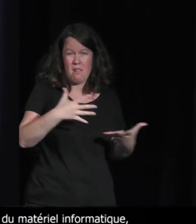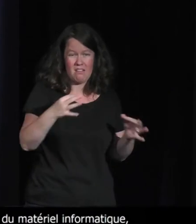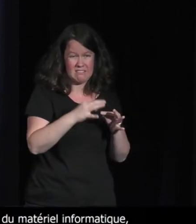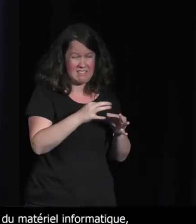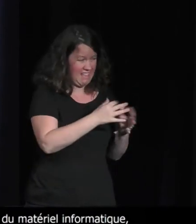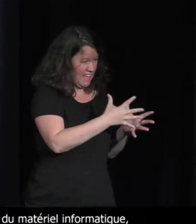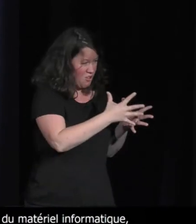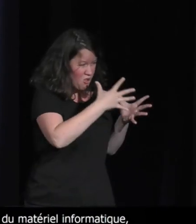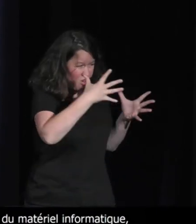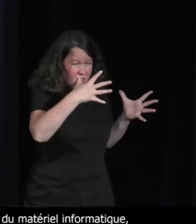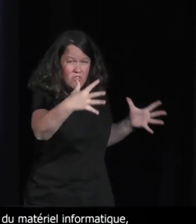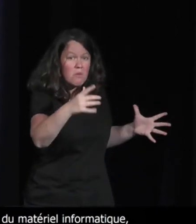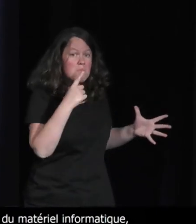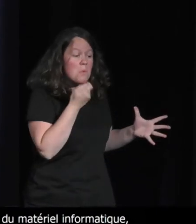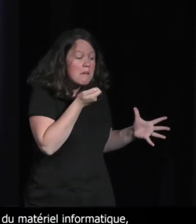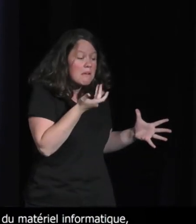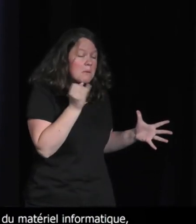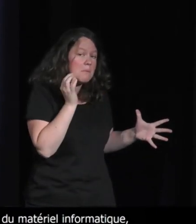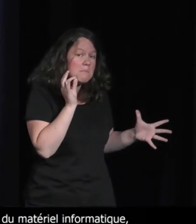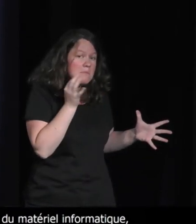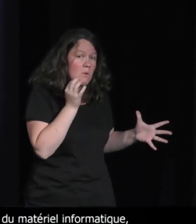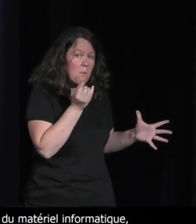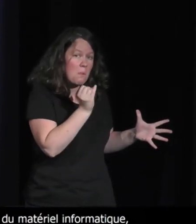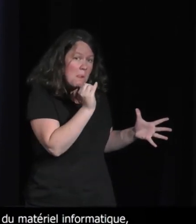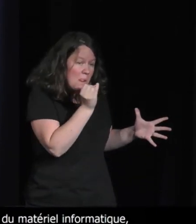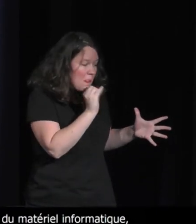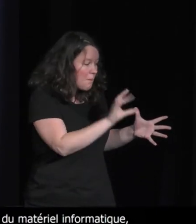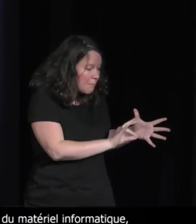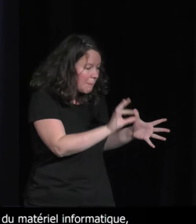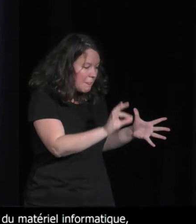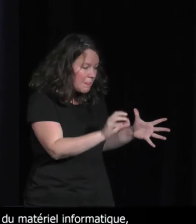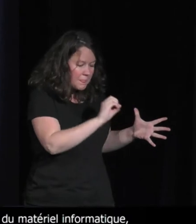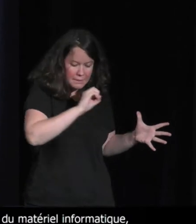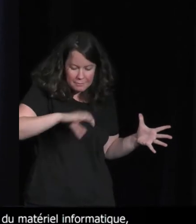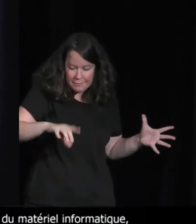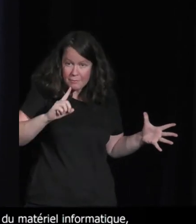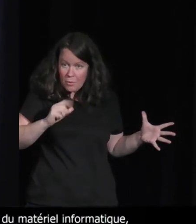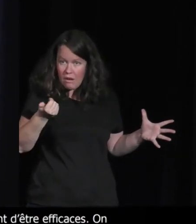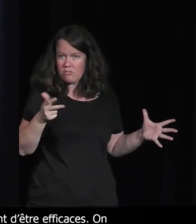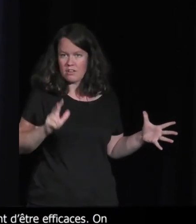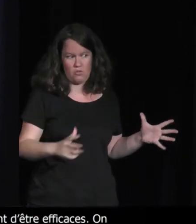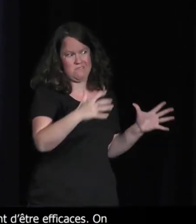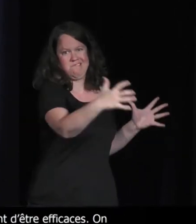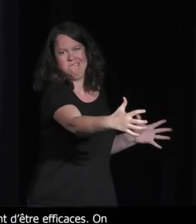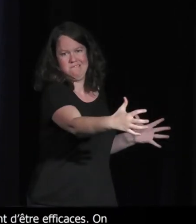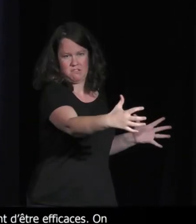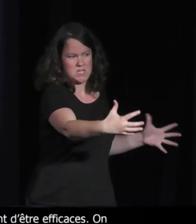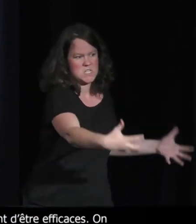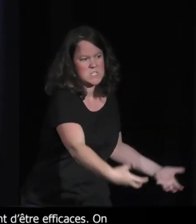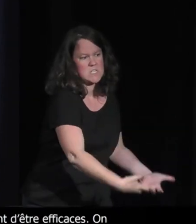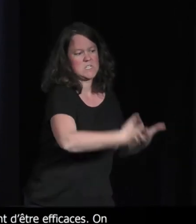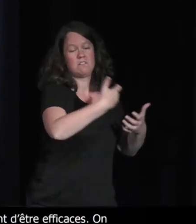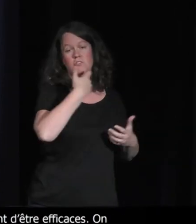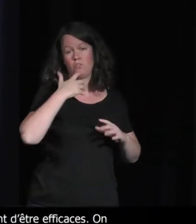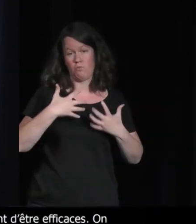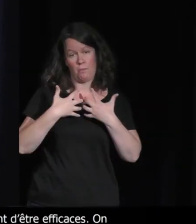de ces métaux. Et du coup, pour décaisser, pour faire toutes ces mines-là, comment on fait ? Évidemment, on va mettre des grosses pelleteuses qui